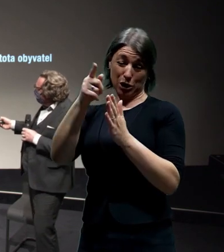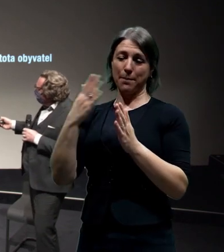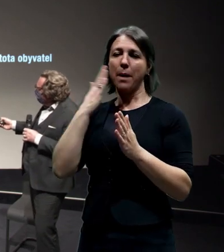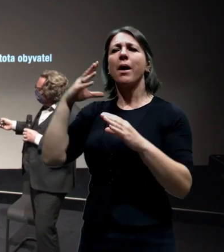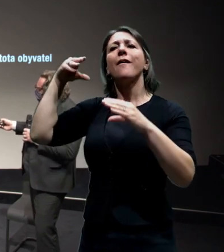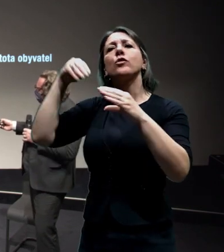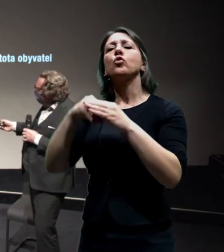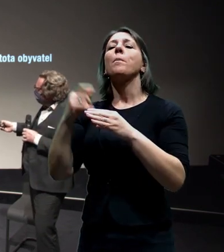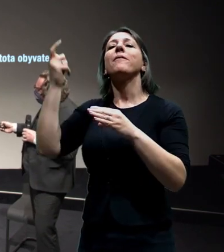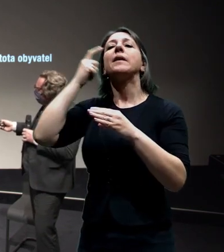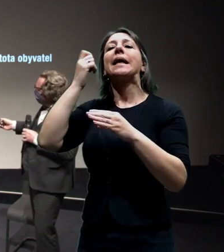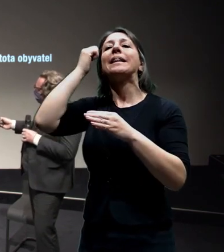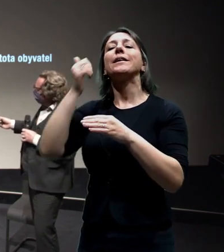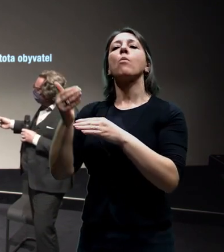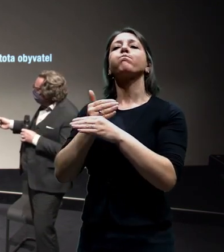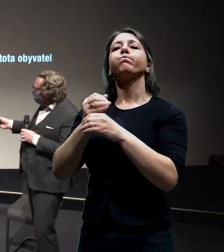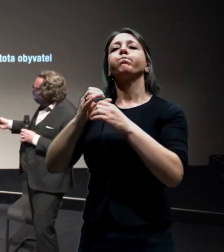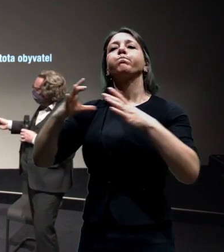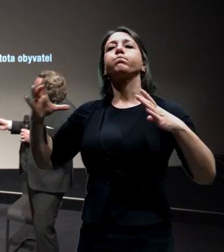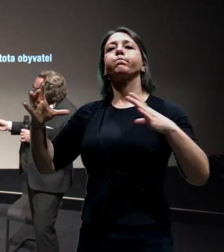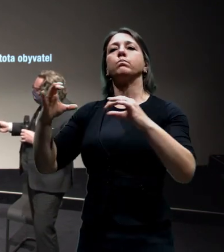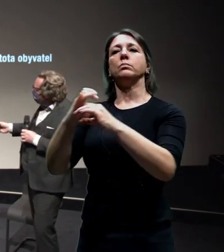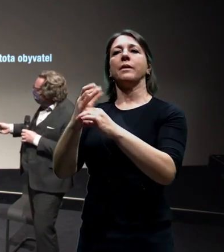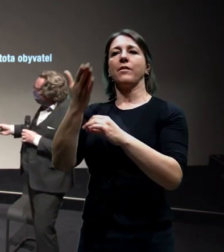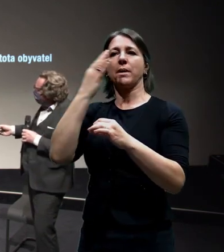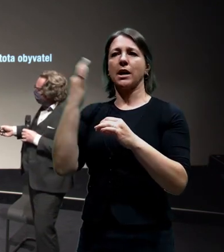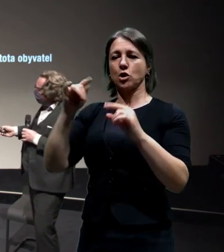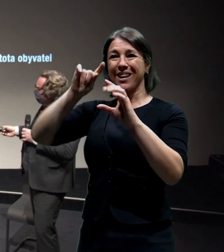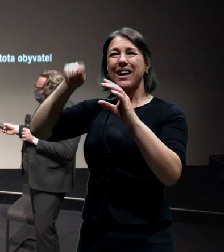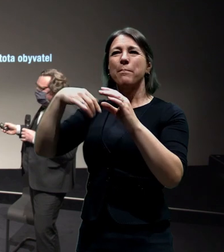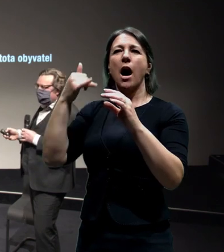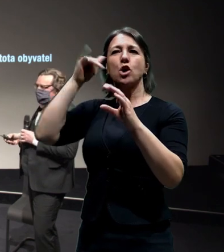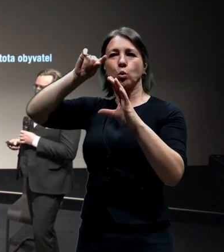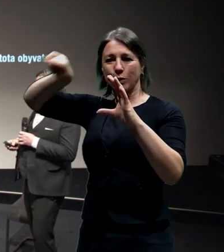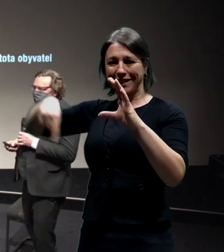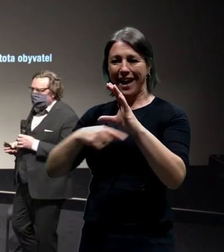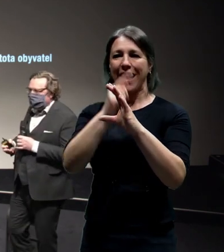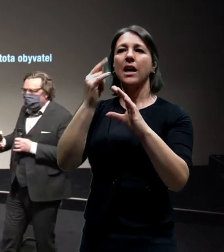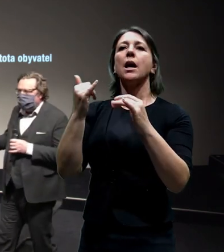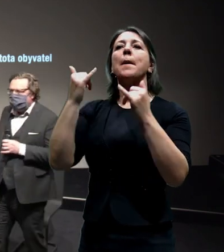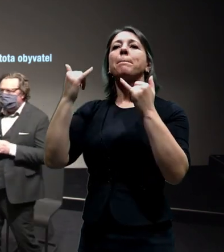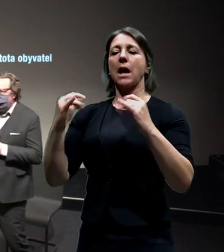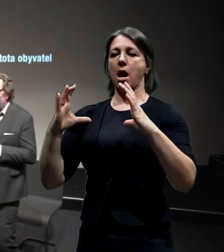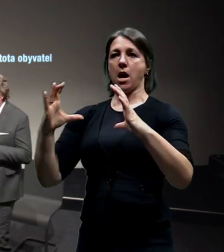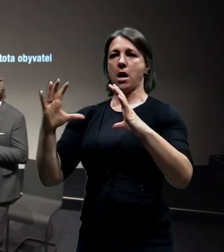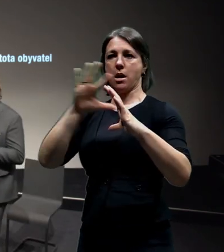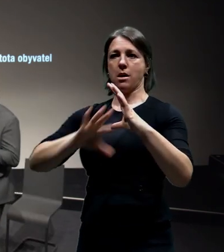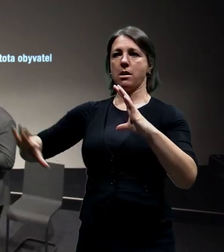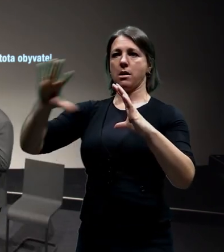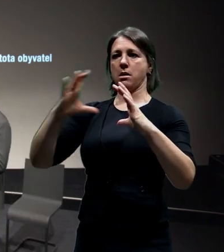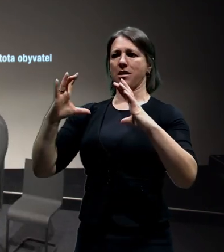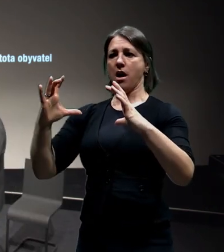vlastně tu čáru hranice Prahy, která je někde tady, vůbec nevidíte, protože ona fakticky